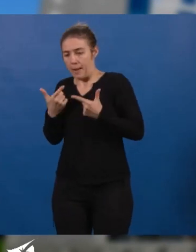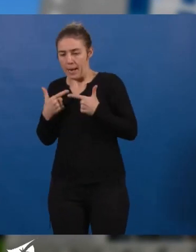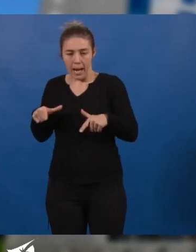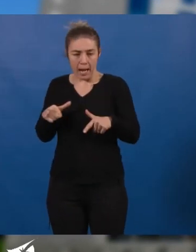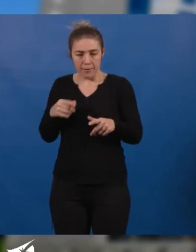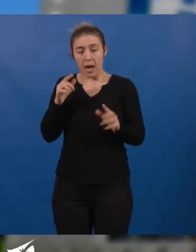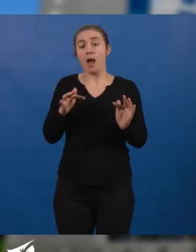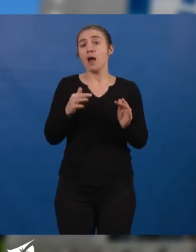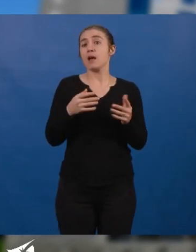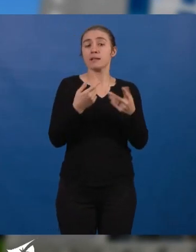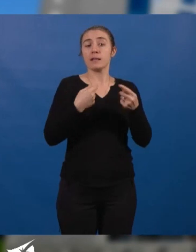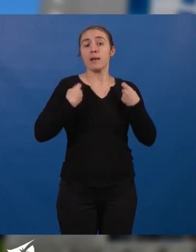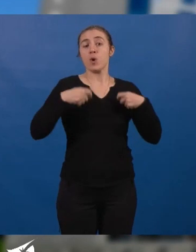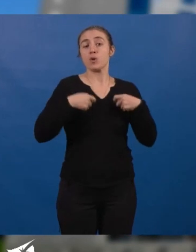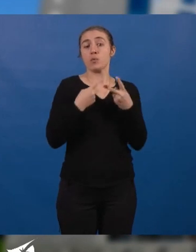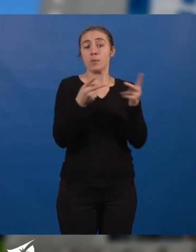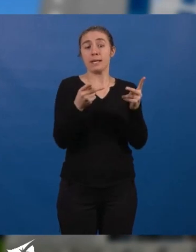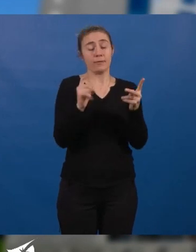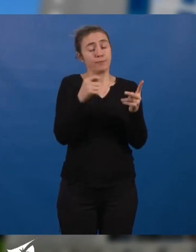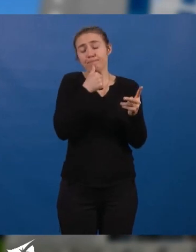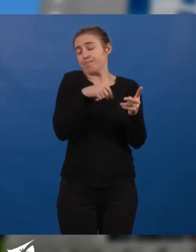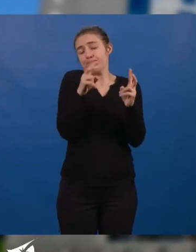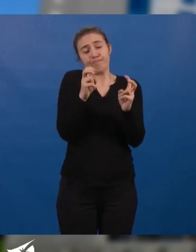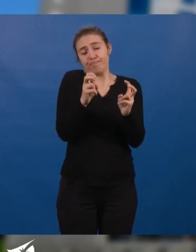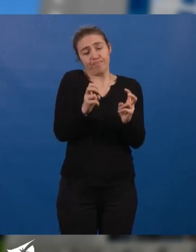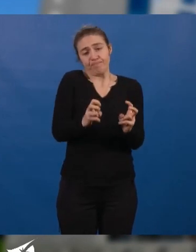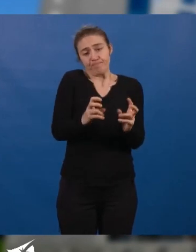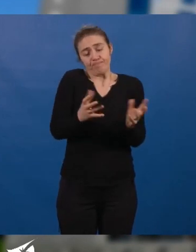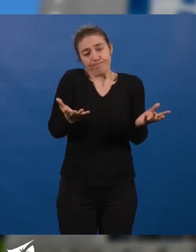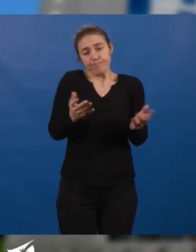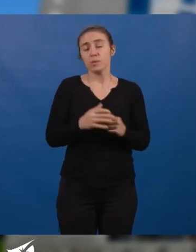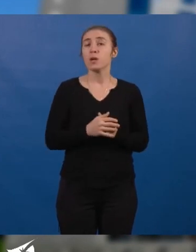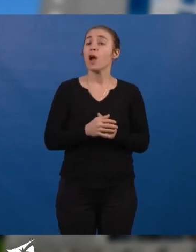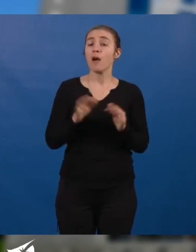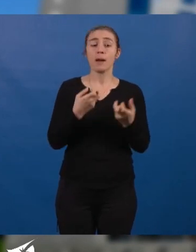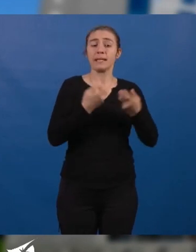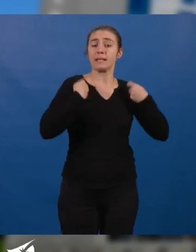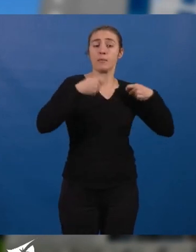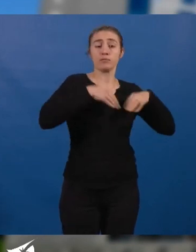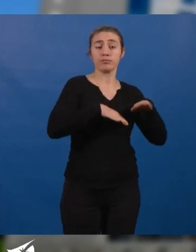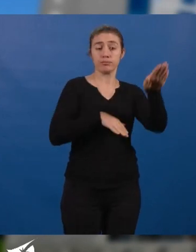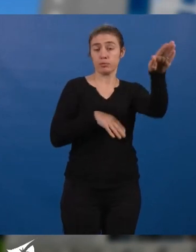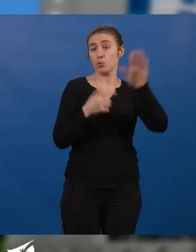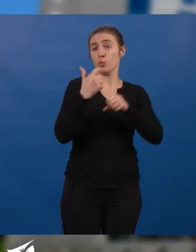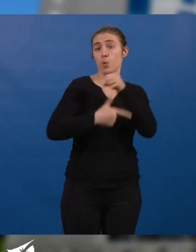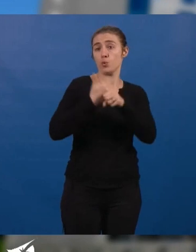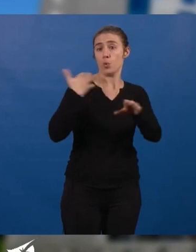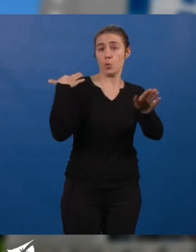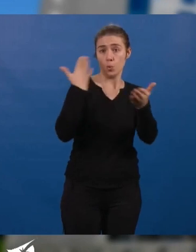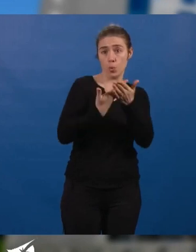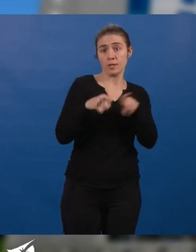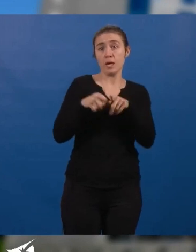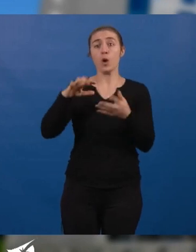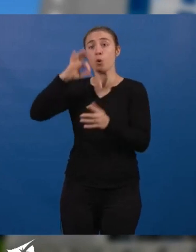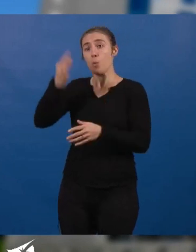des dépenses publiques comme un dogme immuable. D'autant que l'inflation élevée de ces deux dernières années et la hausse des taux d